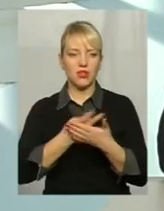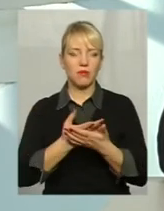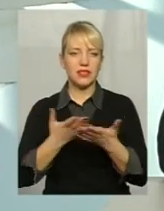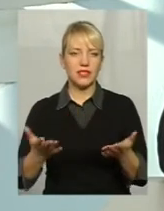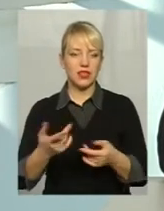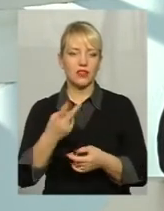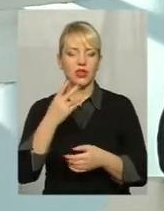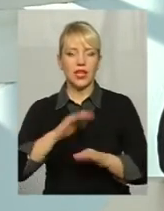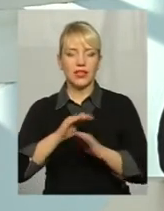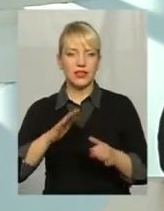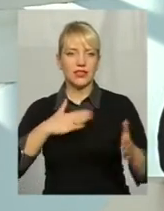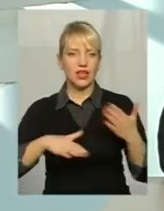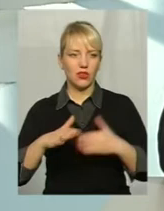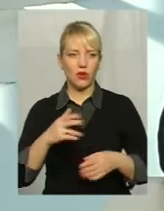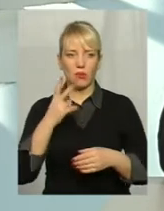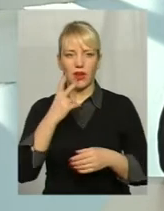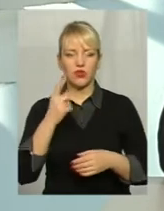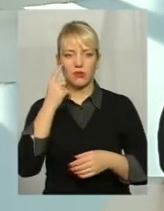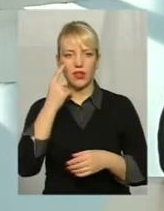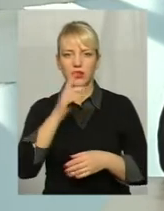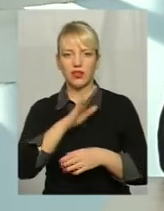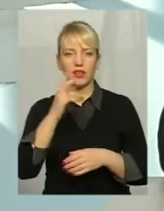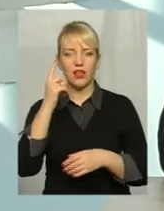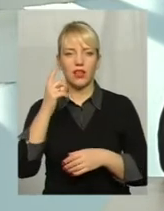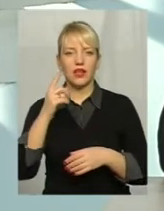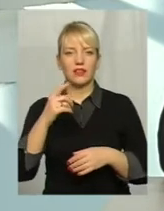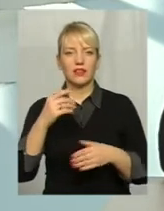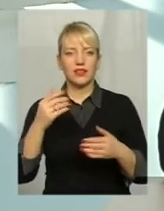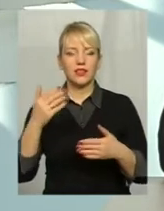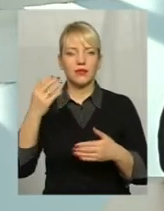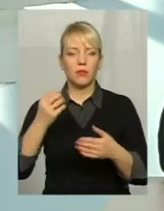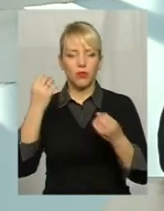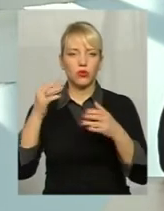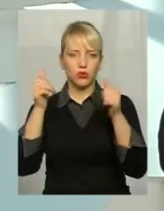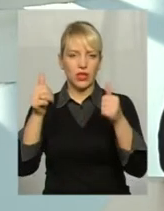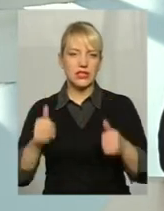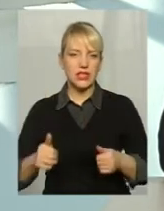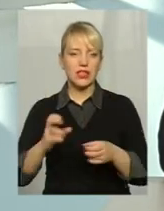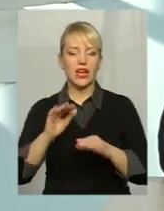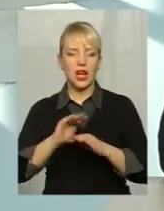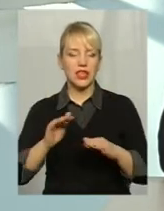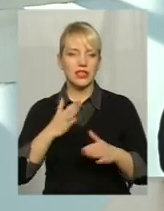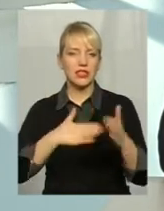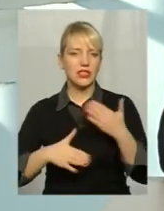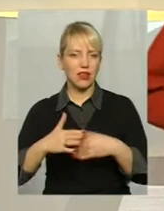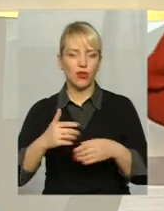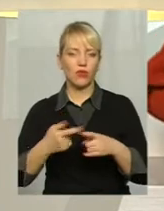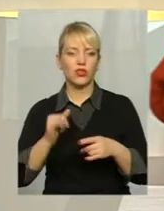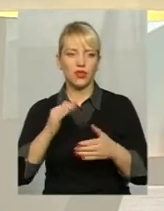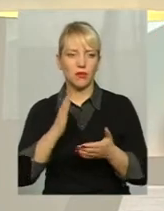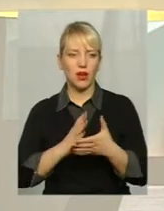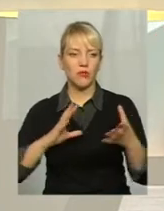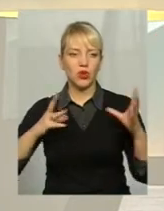задоволені і бачимо результат не на очностях, не на стендах, а діти працюють і задоволені І маємо